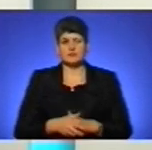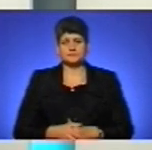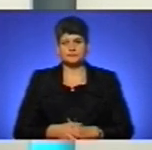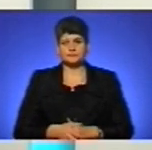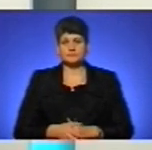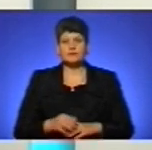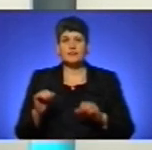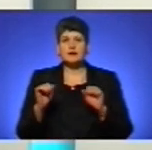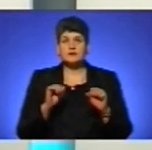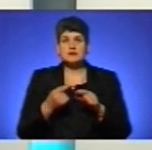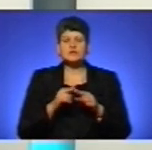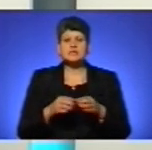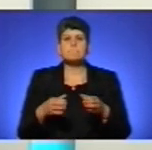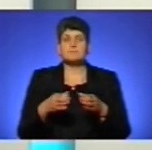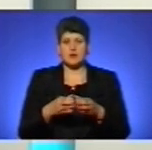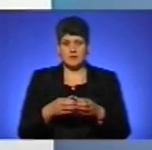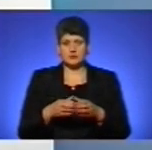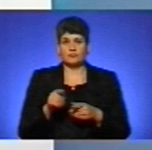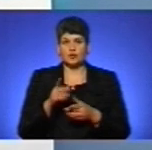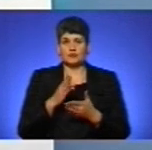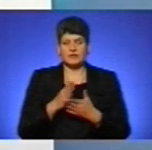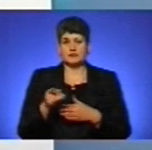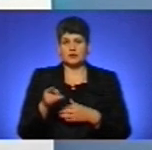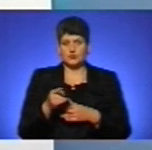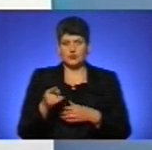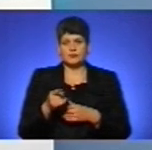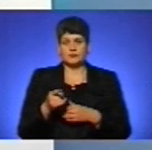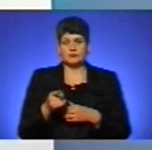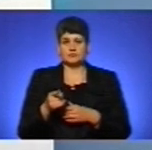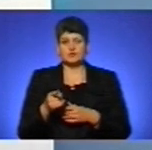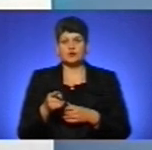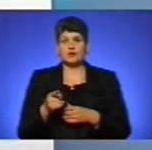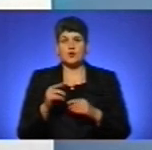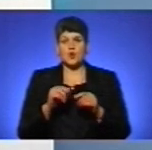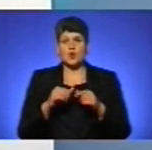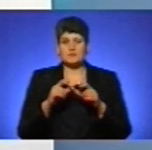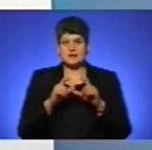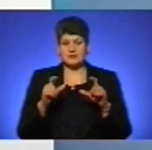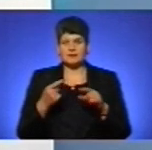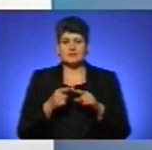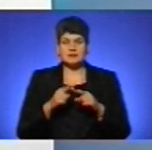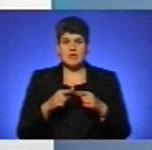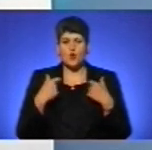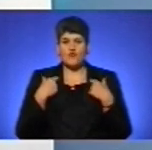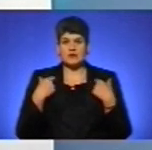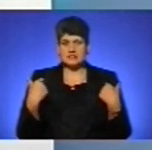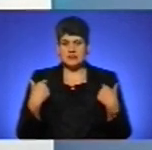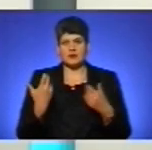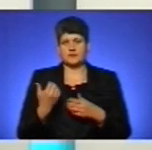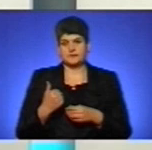Керівництво цієї бригади, воно знаходиться в Тернопільському областному комісаріаті, це кадрові офіцери Збройних сил України.